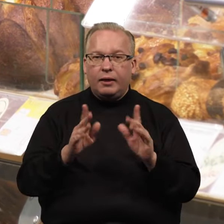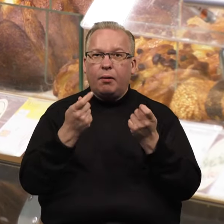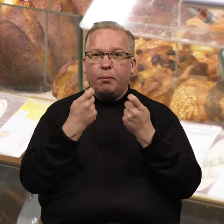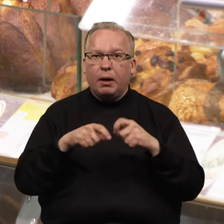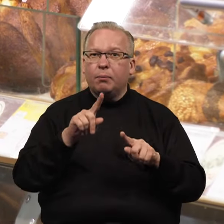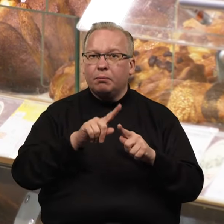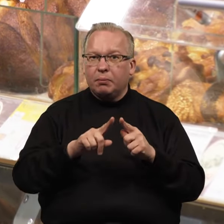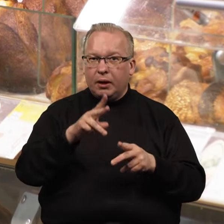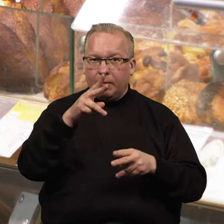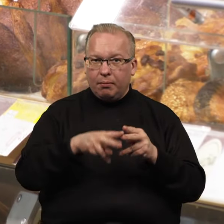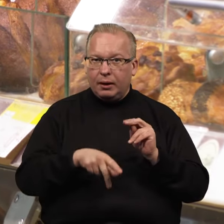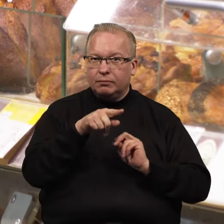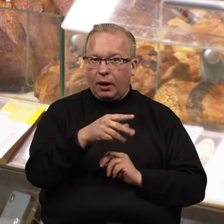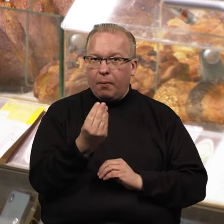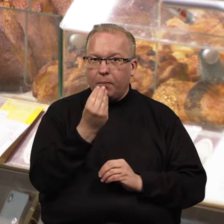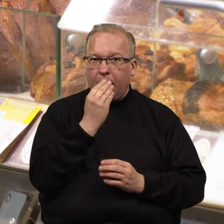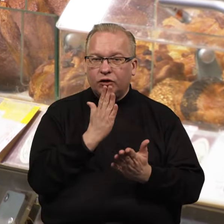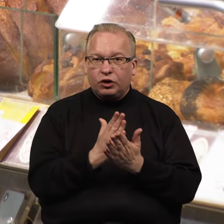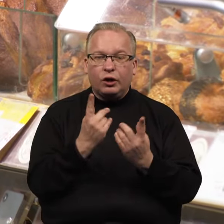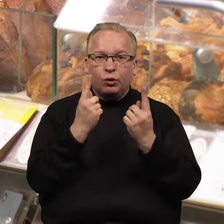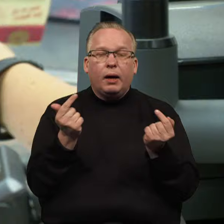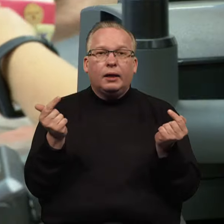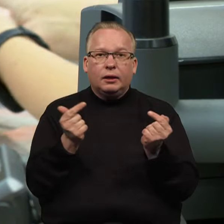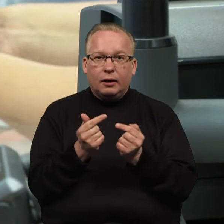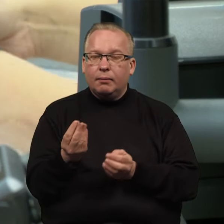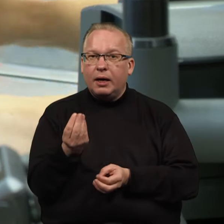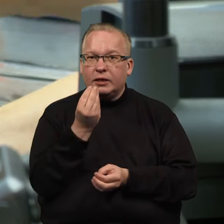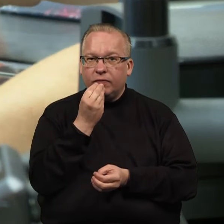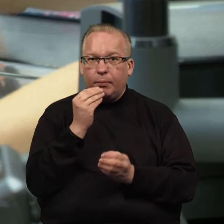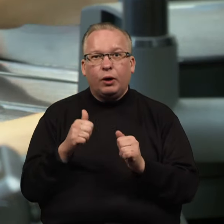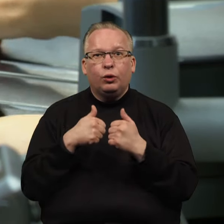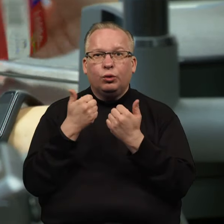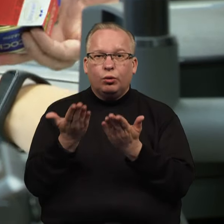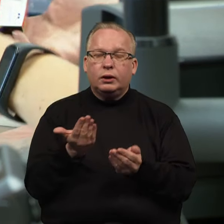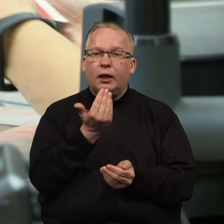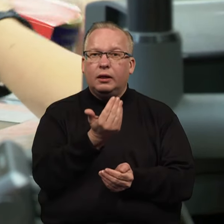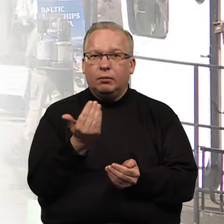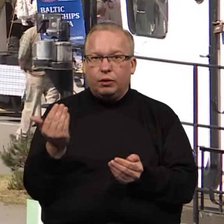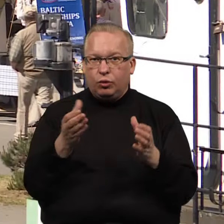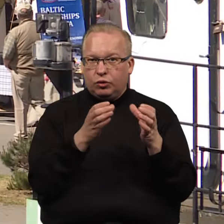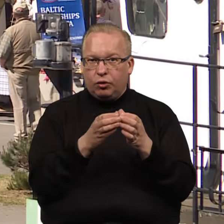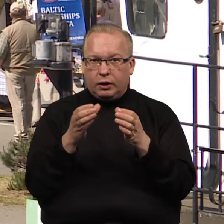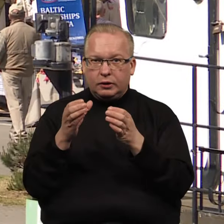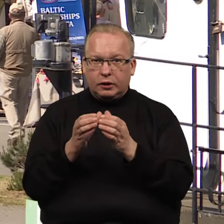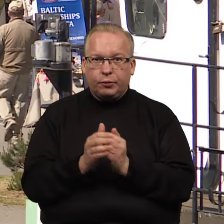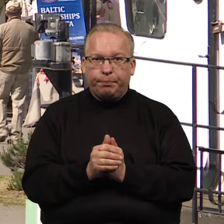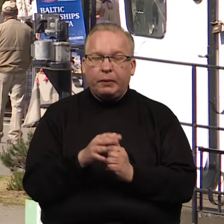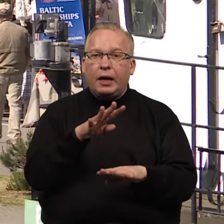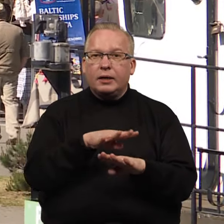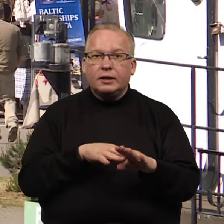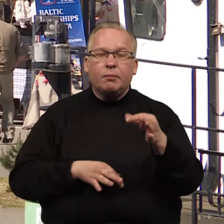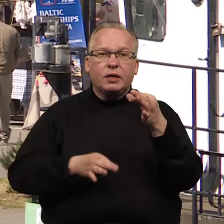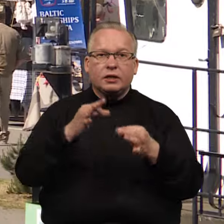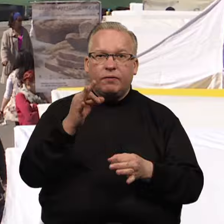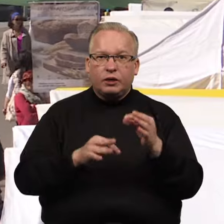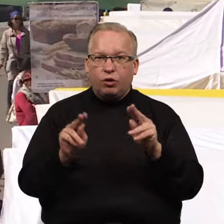besibaigiančio galiojimo maistą, kuris yra saugus ir tinkamas vartoti atiduoti labdaros organizacijoms. Seimas svarsto pataisas